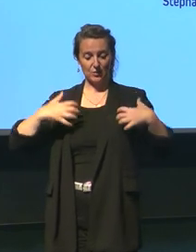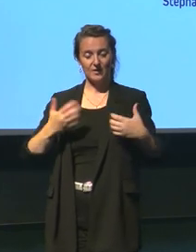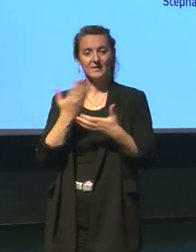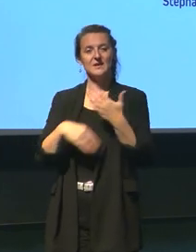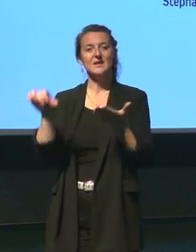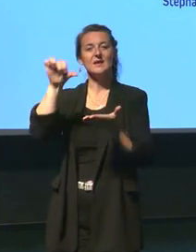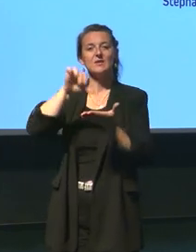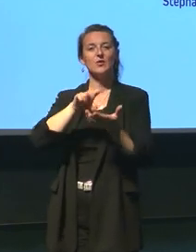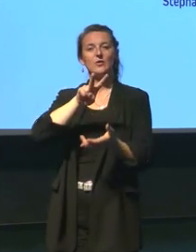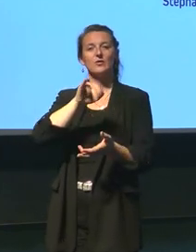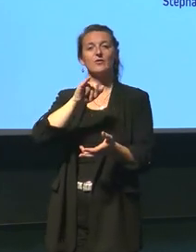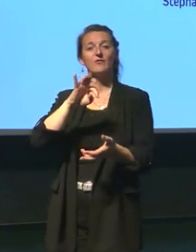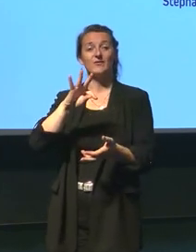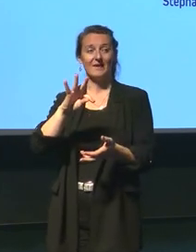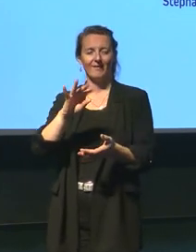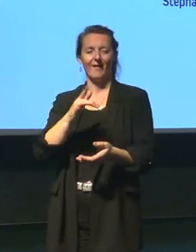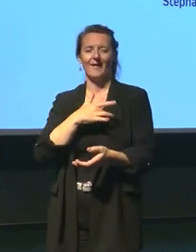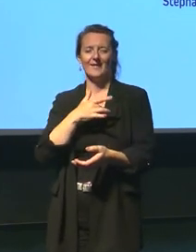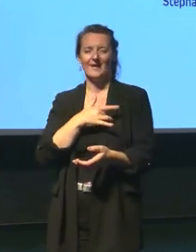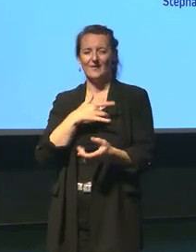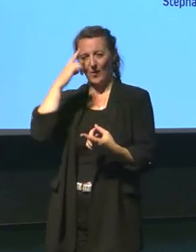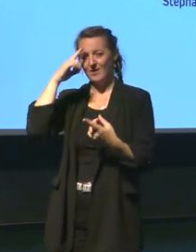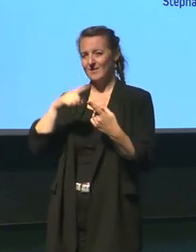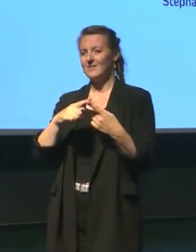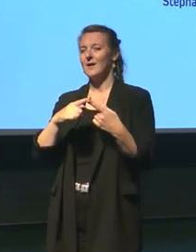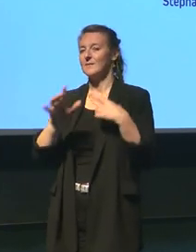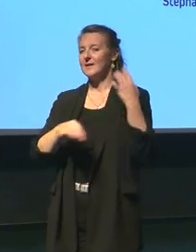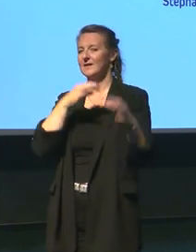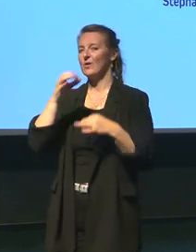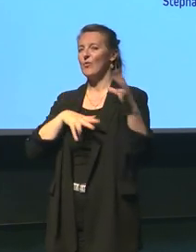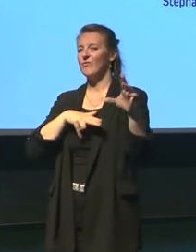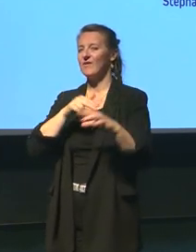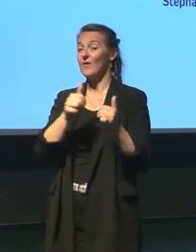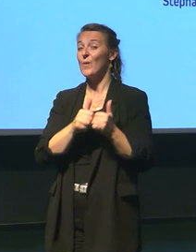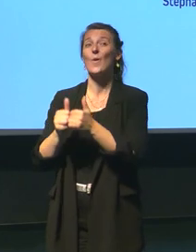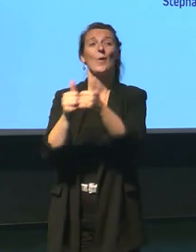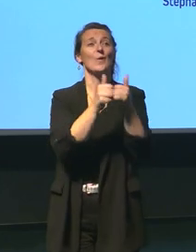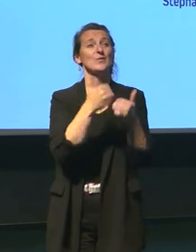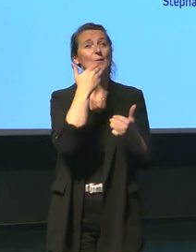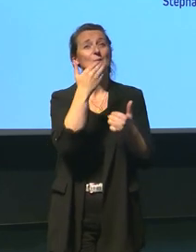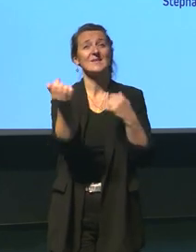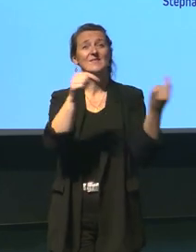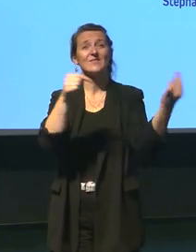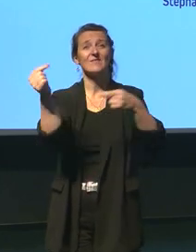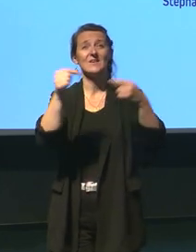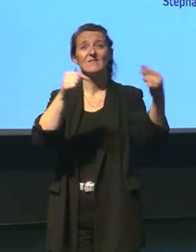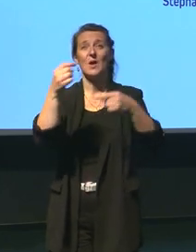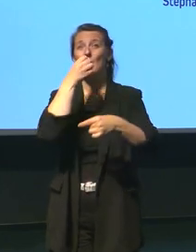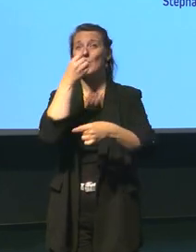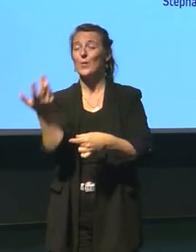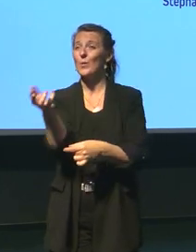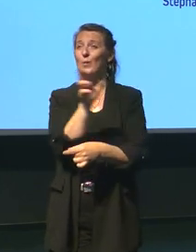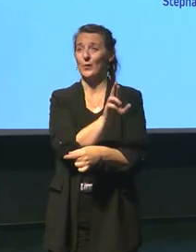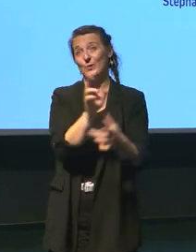Viette donc voilà un autre feste sujet à découvrir ensemble merci pour votre présence et puis bon retour